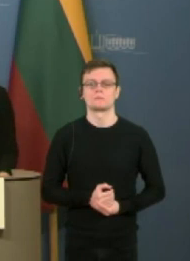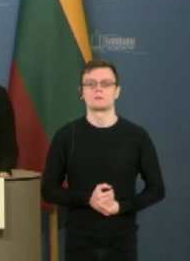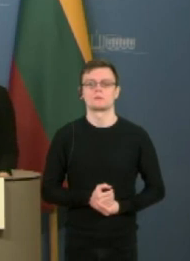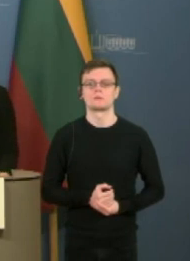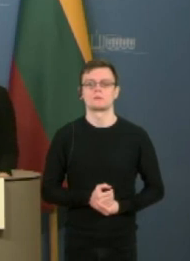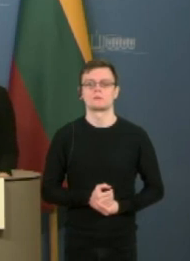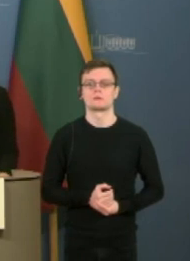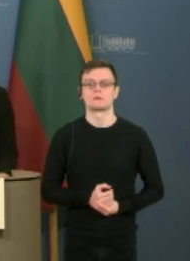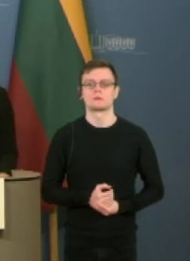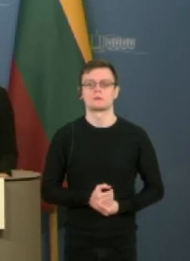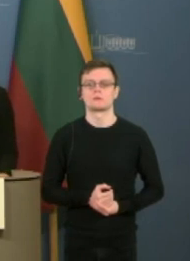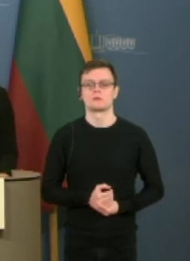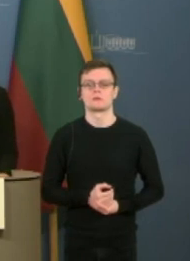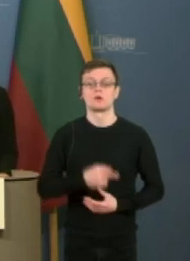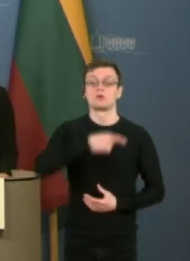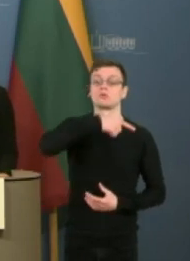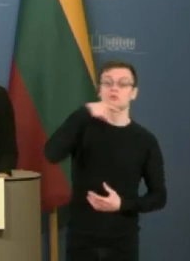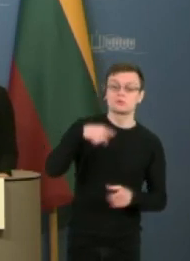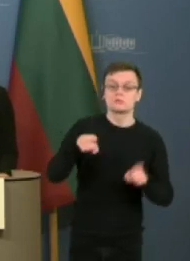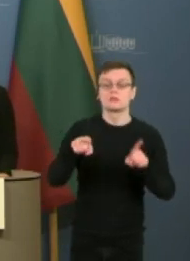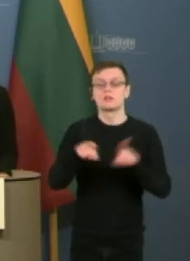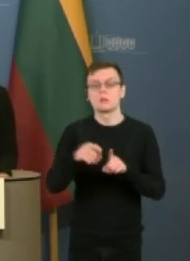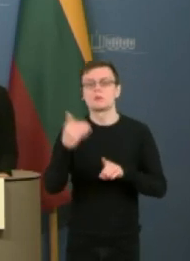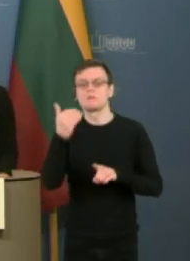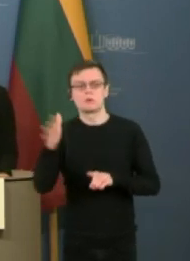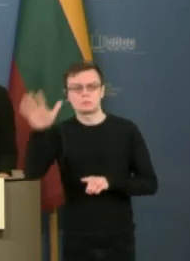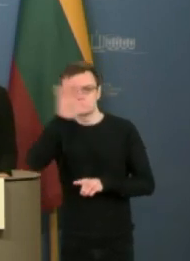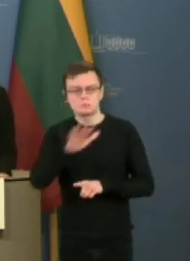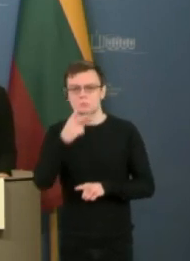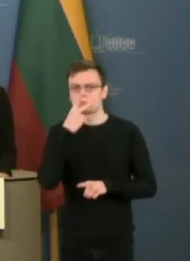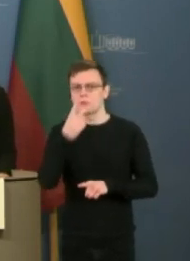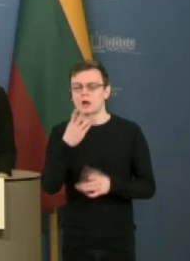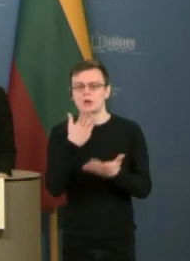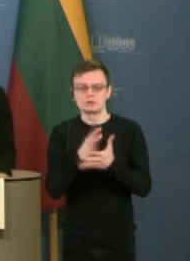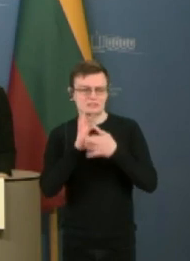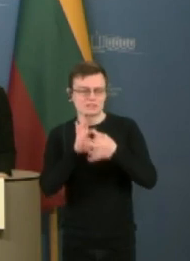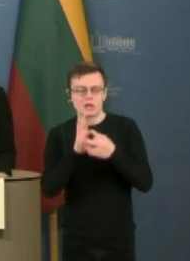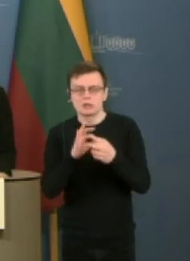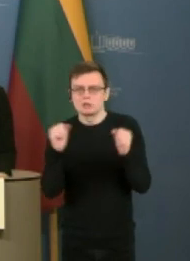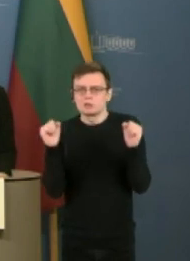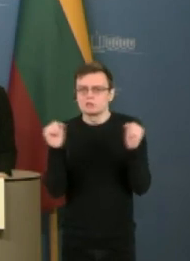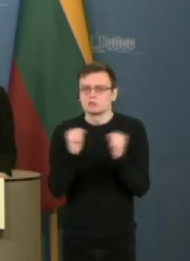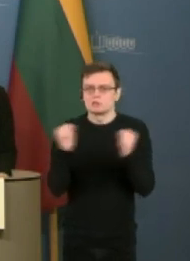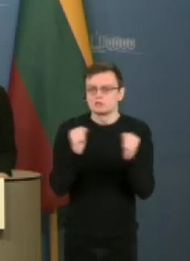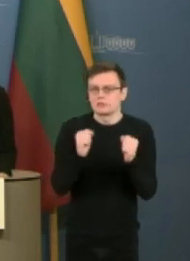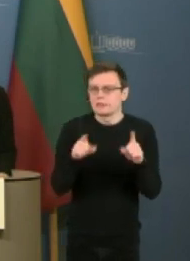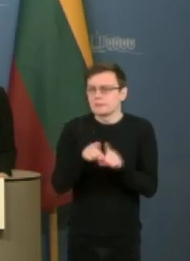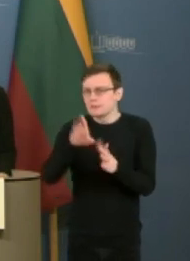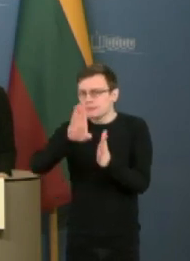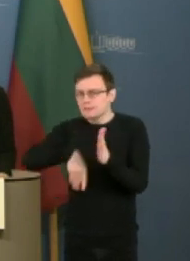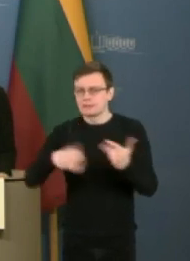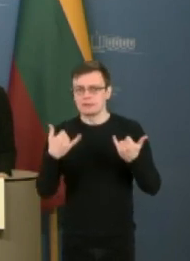santykių tarp Rusijos ir mūsų regiono šalių atšalimą. Jūs taip pat paminėjote, tai